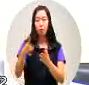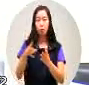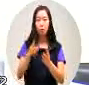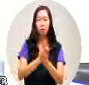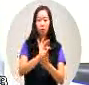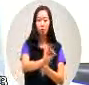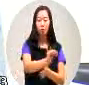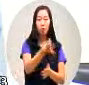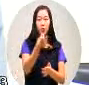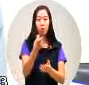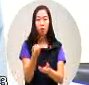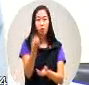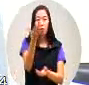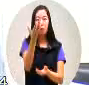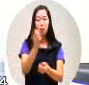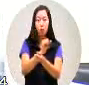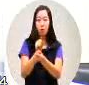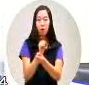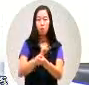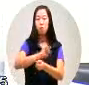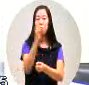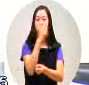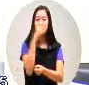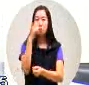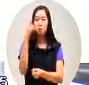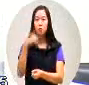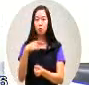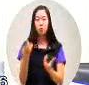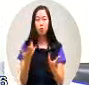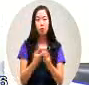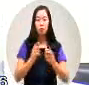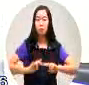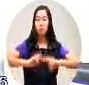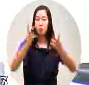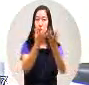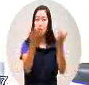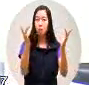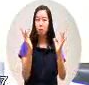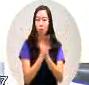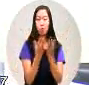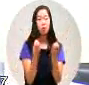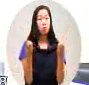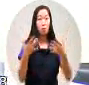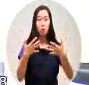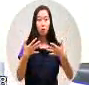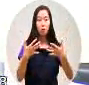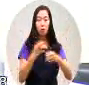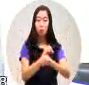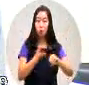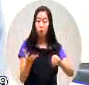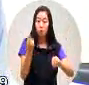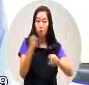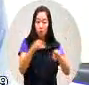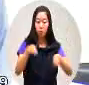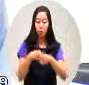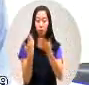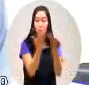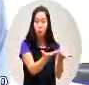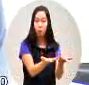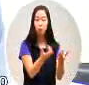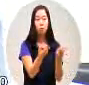草一木那么他说啊这个改森林区地墓没问题土地前庄还是里面的